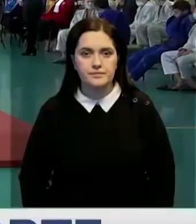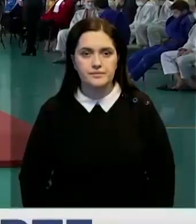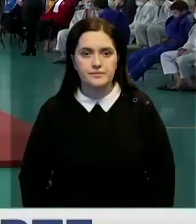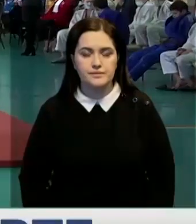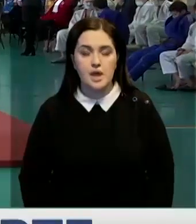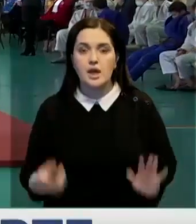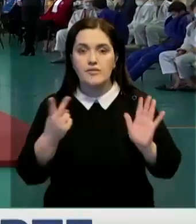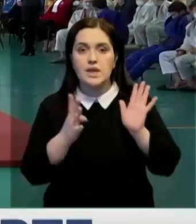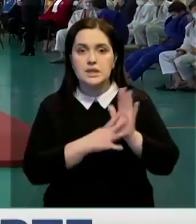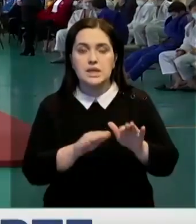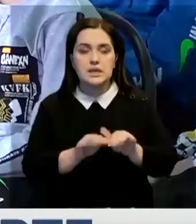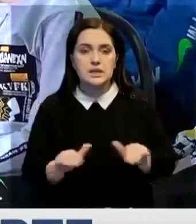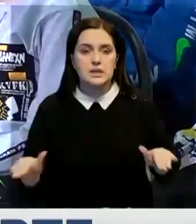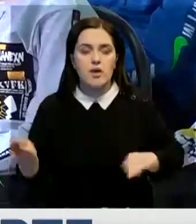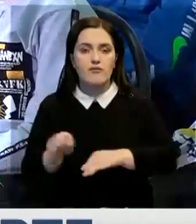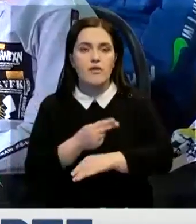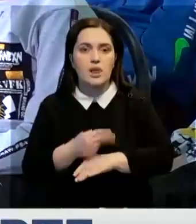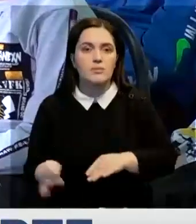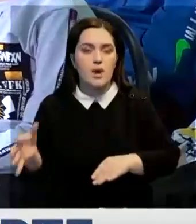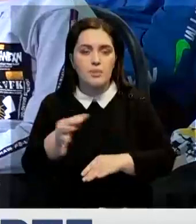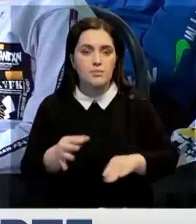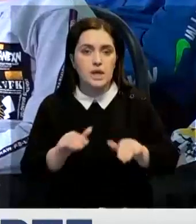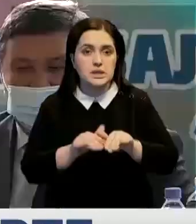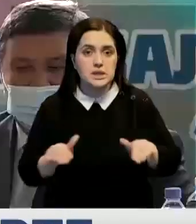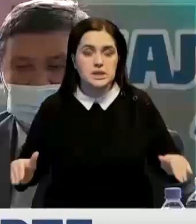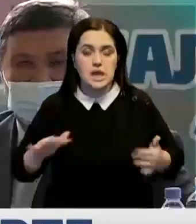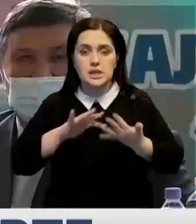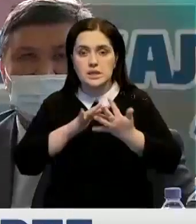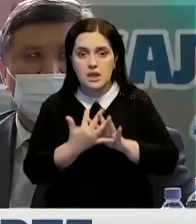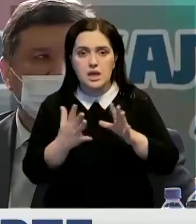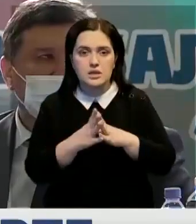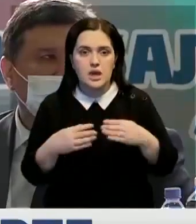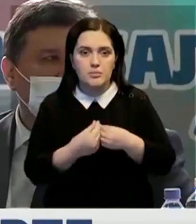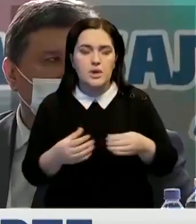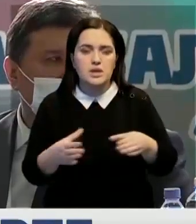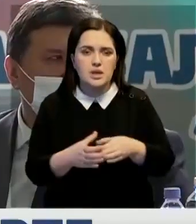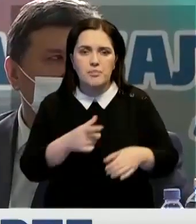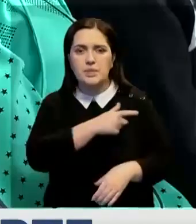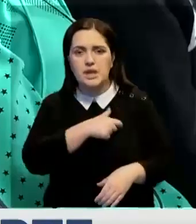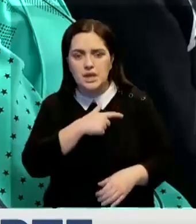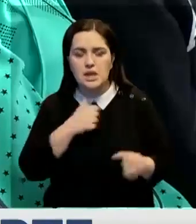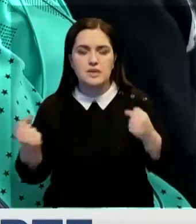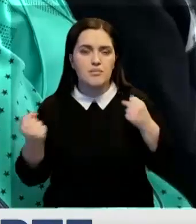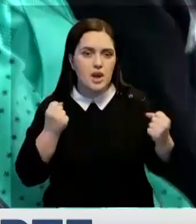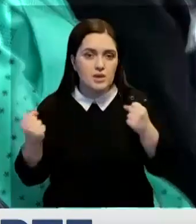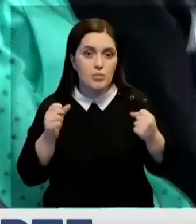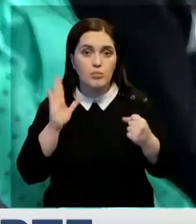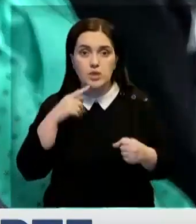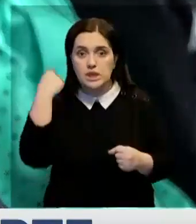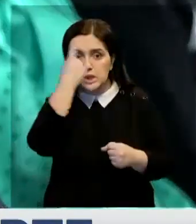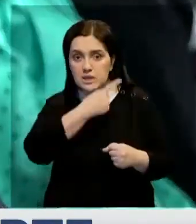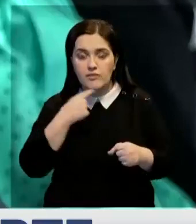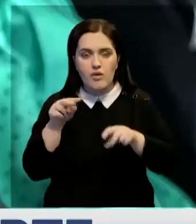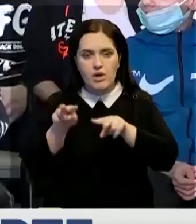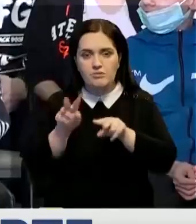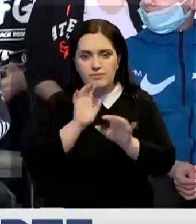29 детей воспитываются в областной детской деревне семейного типа. Тренеры, спортсмены, общественники, волонтёры возьмут индивидуальную опеку над